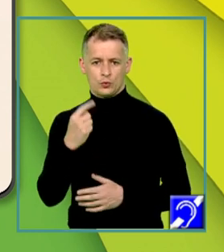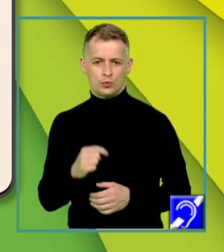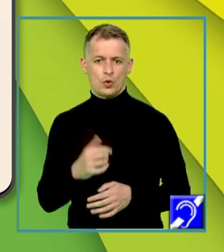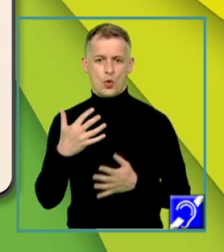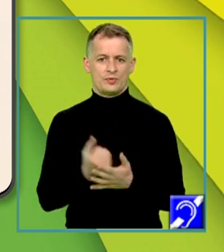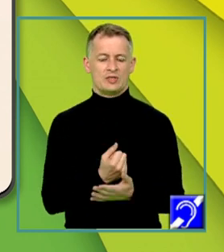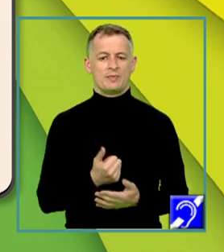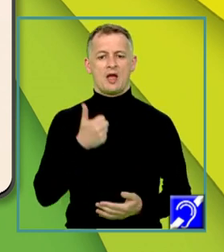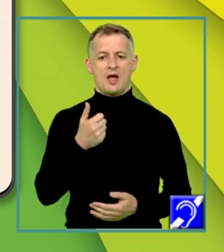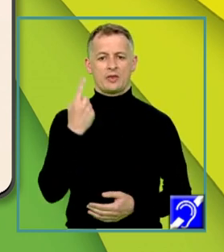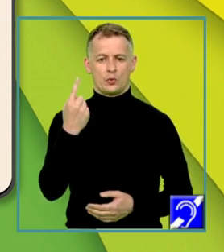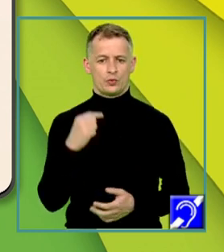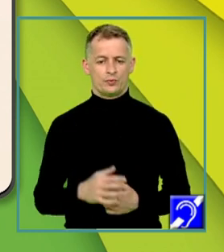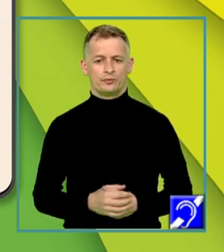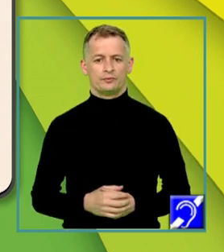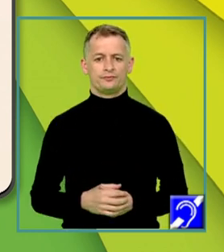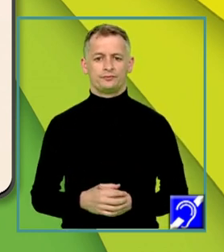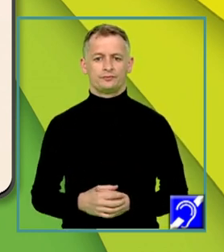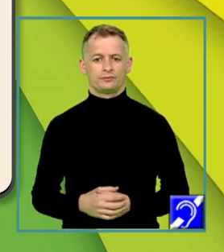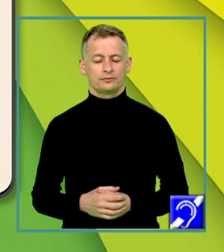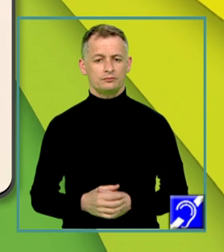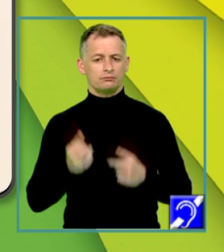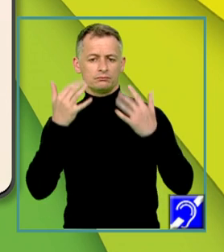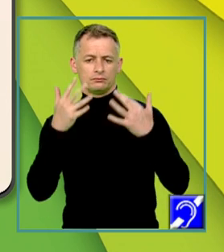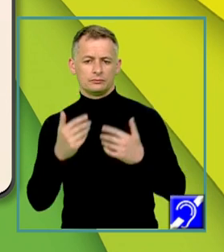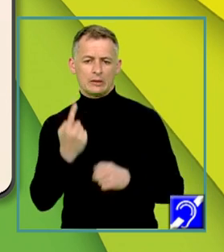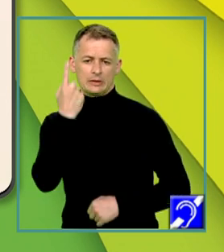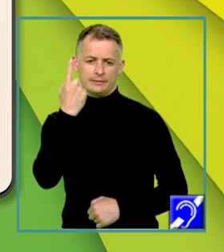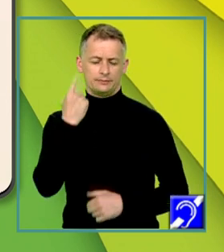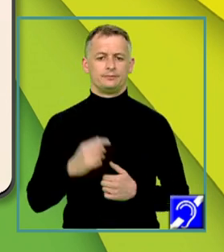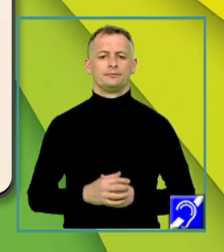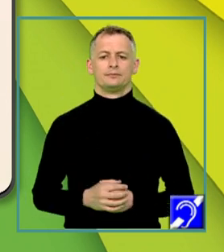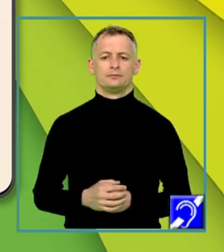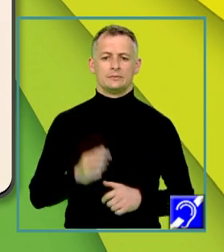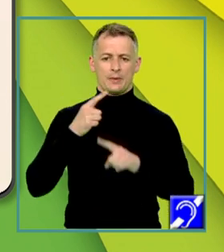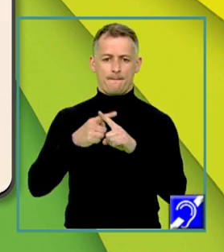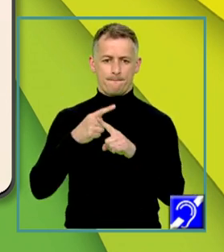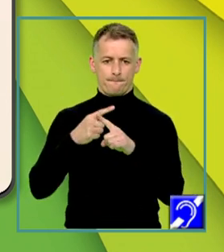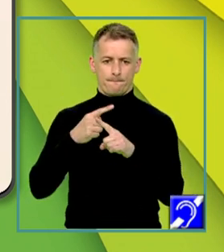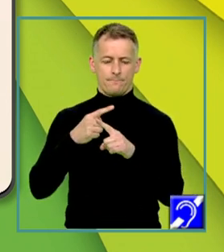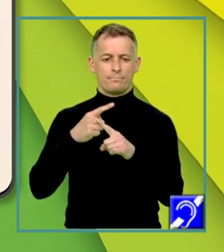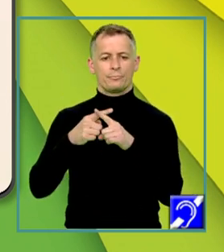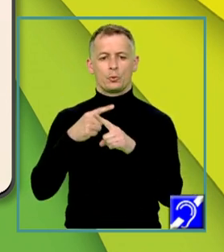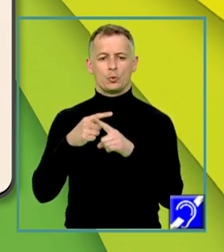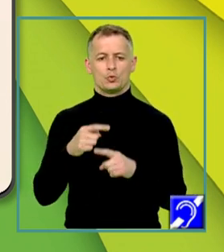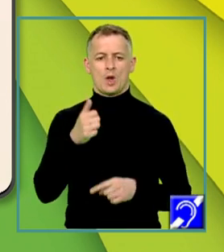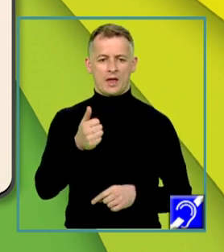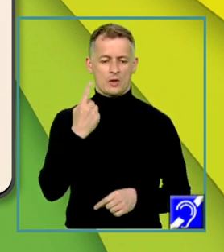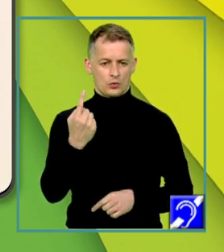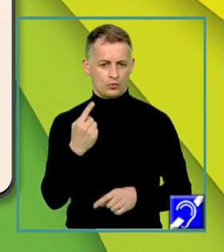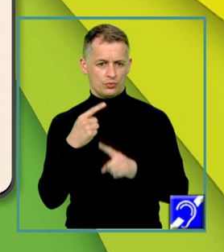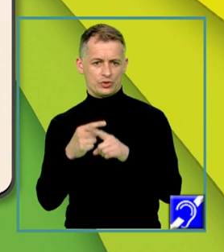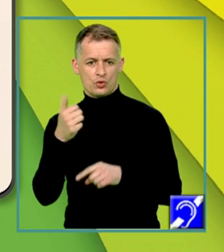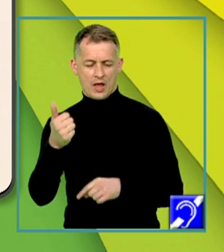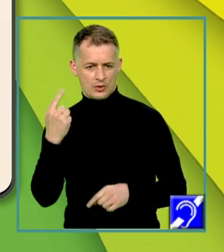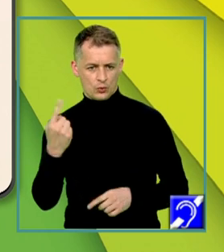matricea A de 1. Calculăm mai întâi produsul matricial A de 1 înmulțit cu A de 1